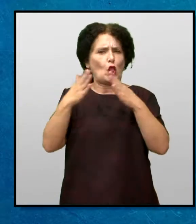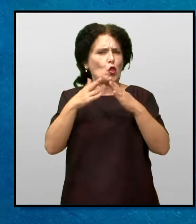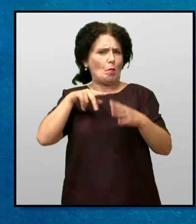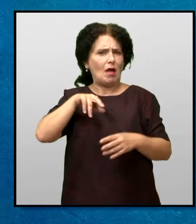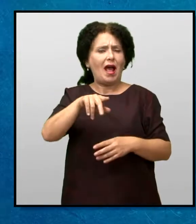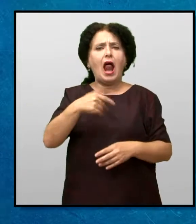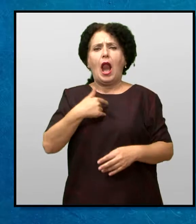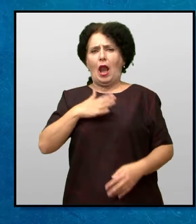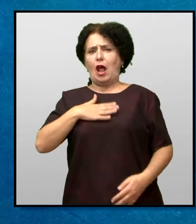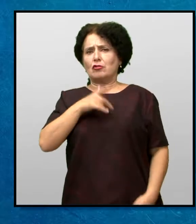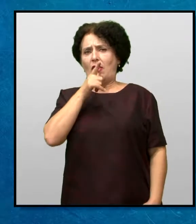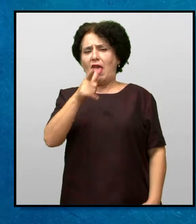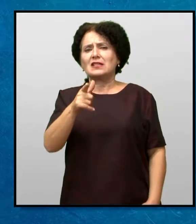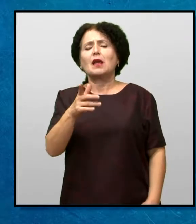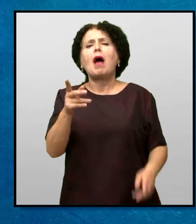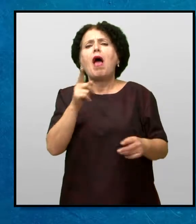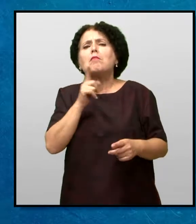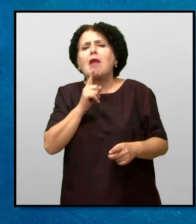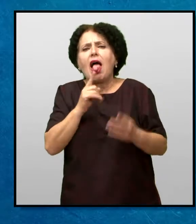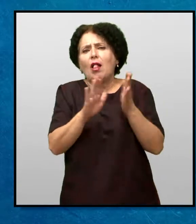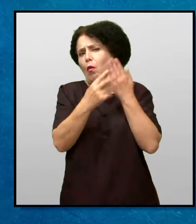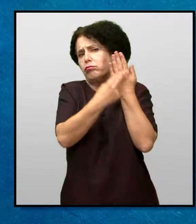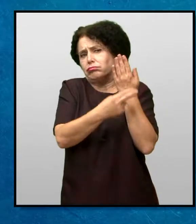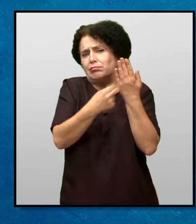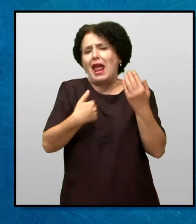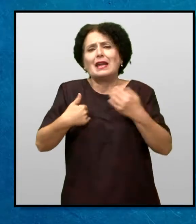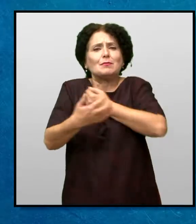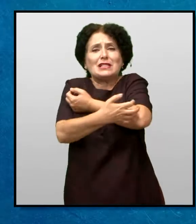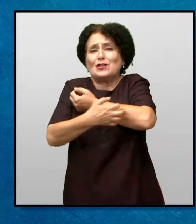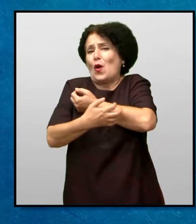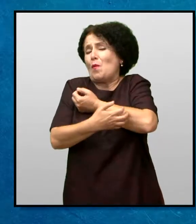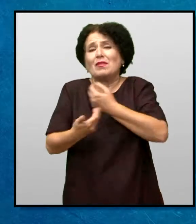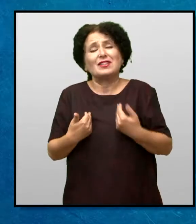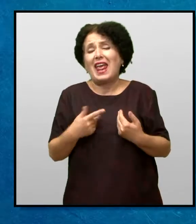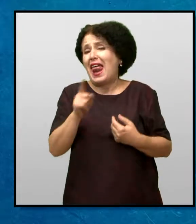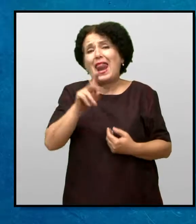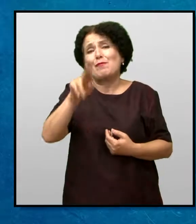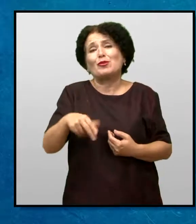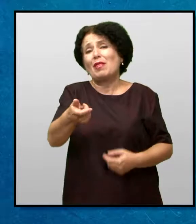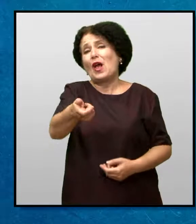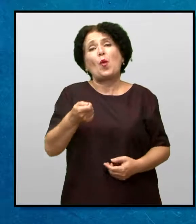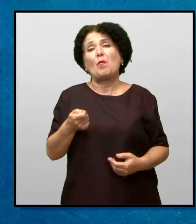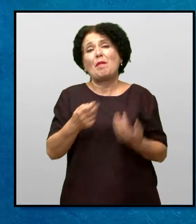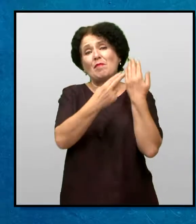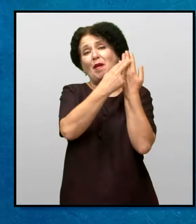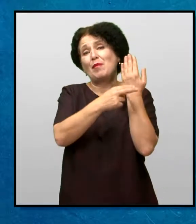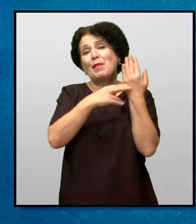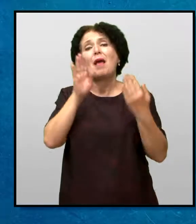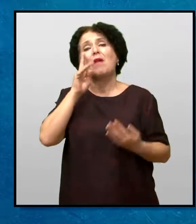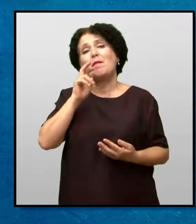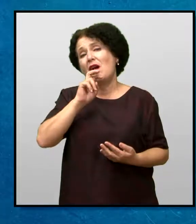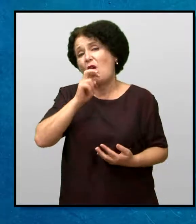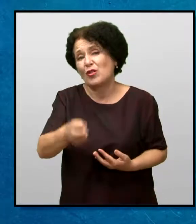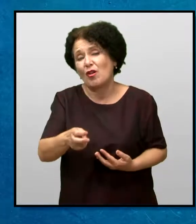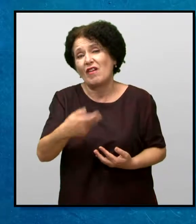Бидејки на наш јазик има многу малко Библија А ние и онака сме многу сиромашни Па не би можеле да купиме? И